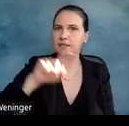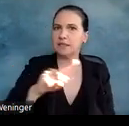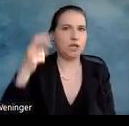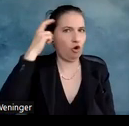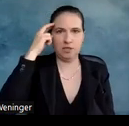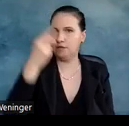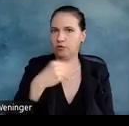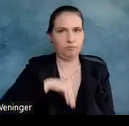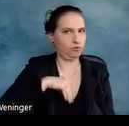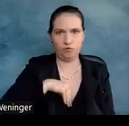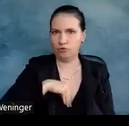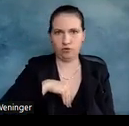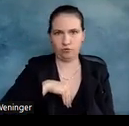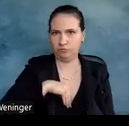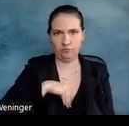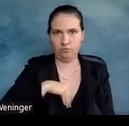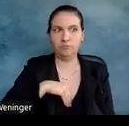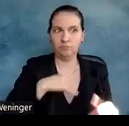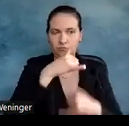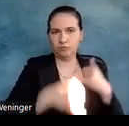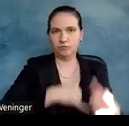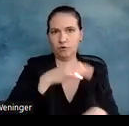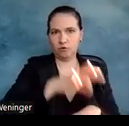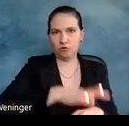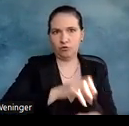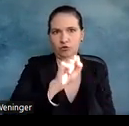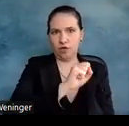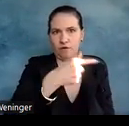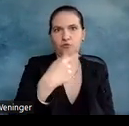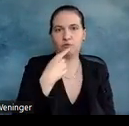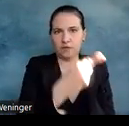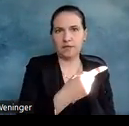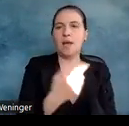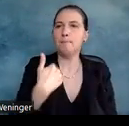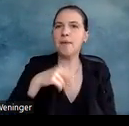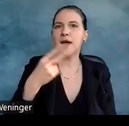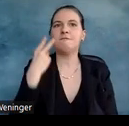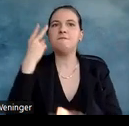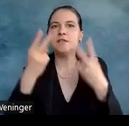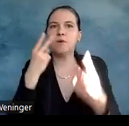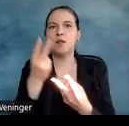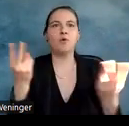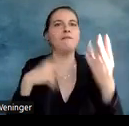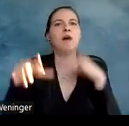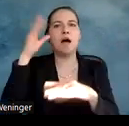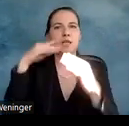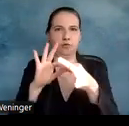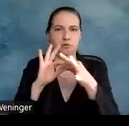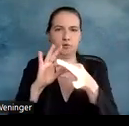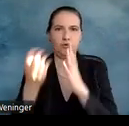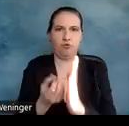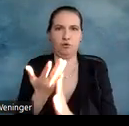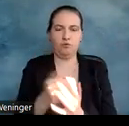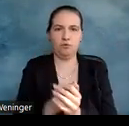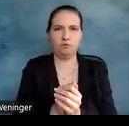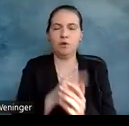bedingt. Das sind die Ergebnisse von der Frau Schievertroup. Sie sind visuell oder wahrnehmungsbezogen. Unsere Tests haben einen